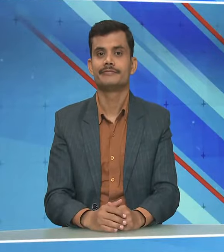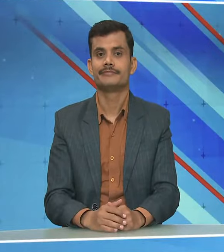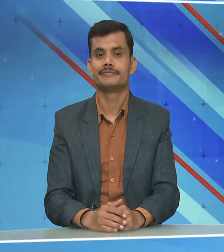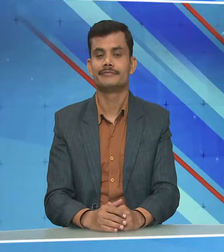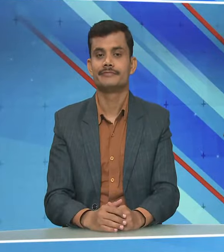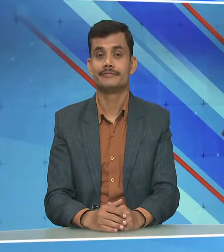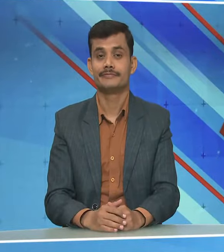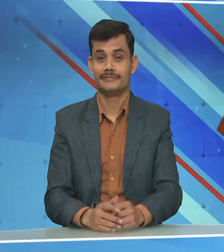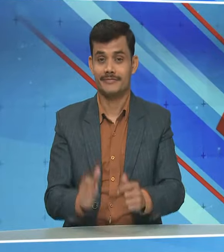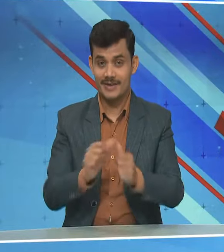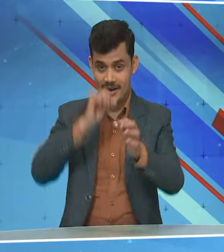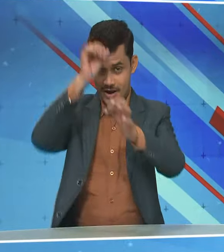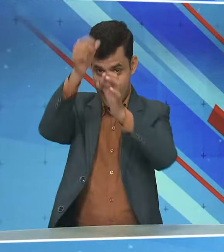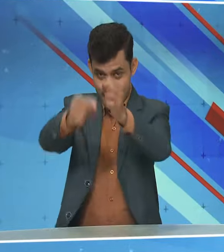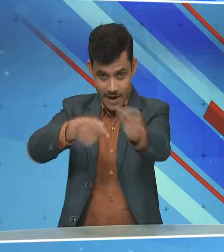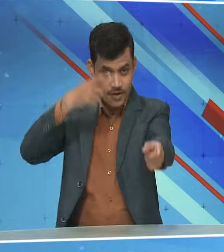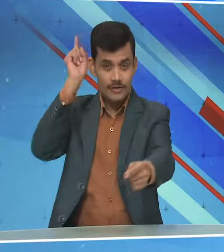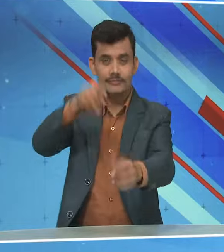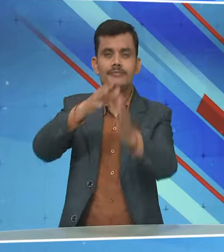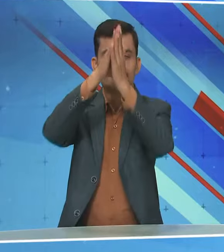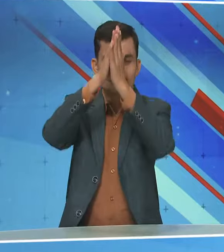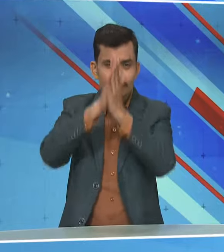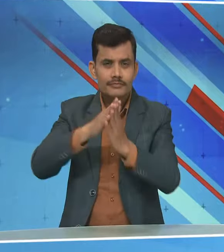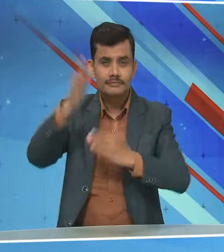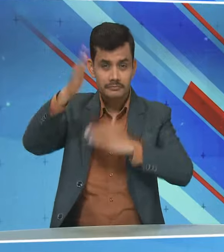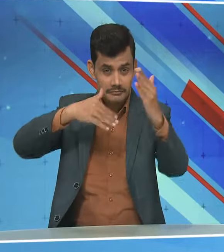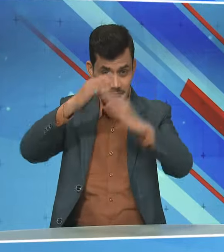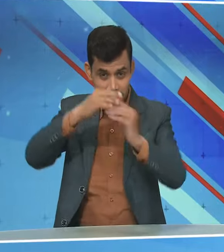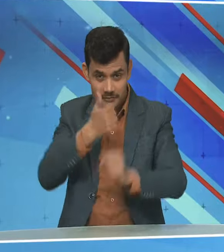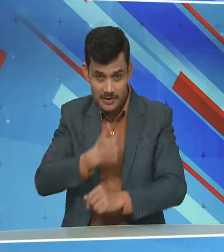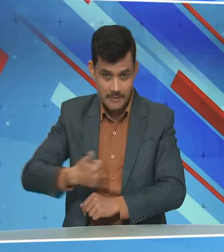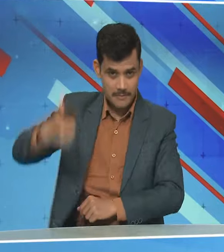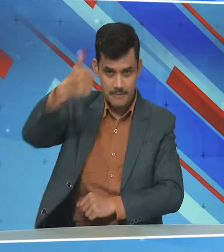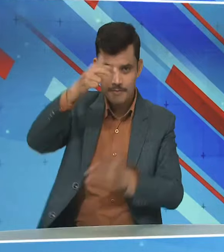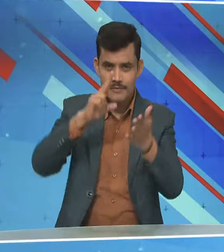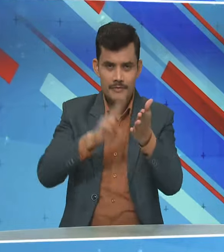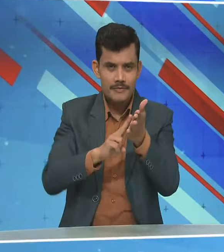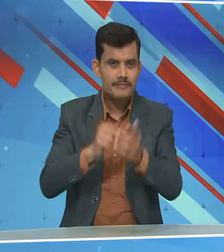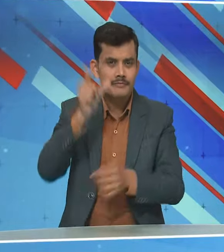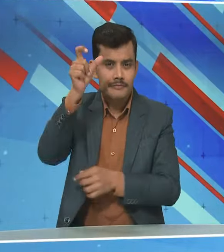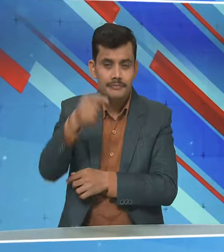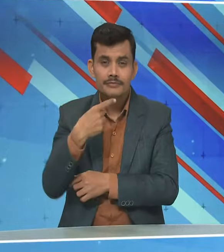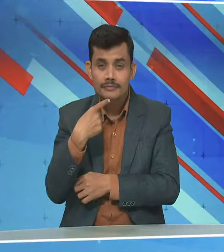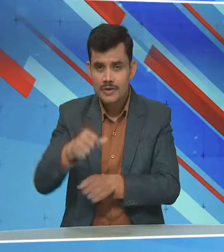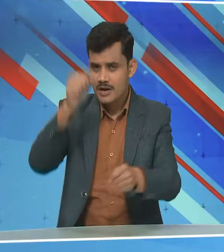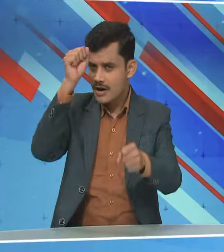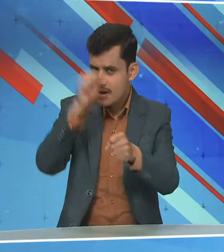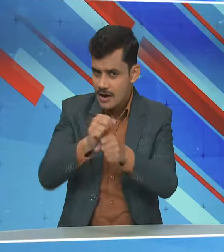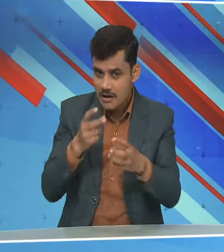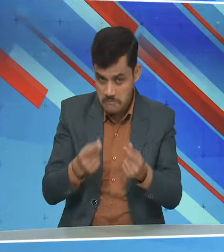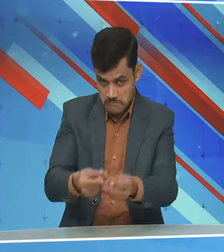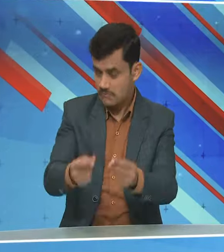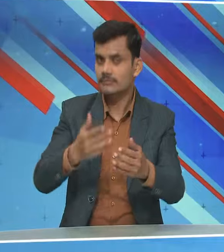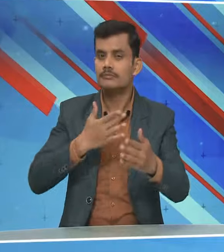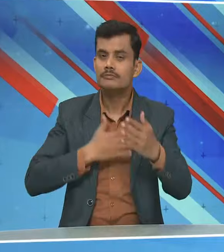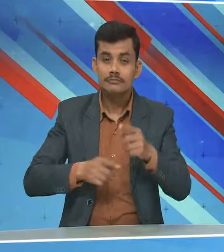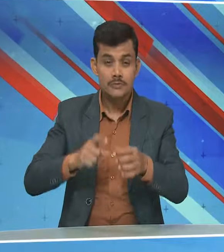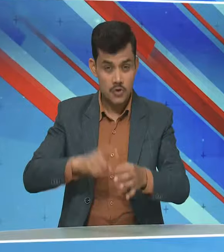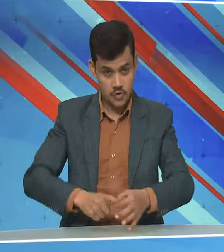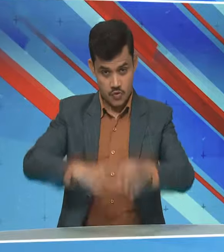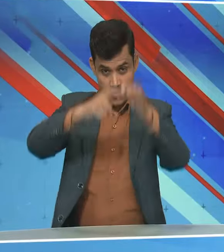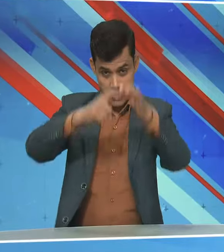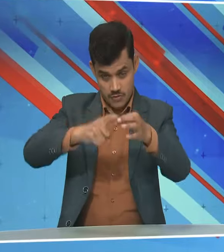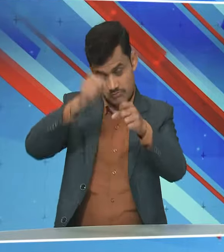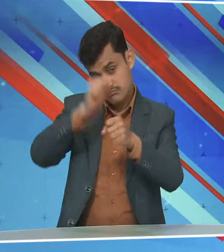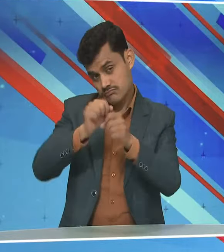और अयोध्या राम मंदिर निर्माड समिती के अध्यक्ष निर्पेंद मिश्रा ने कहा कि कोई भी कारे जल्दी में नहीं बलकि गुर्मत्ता के